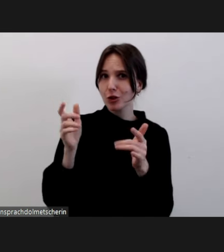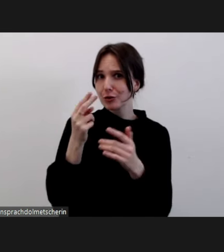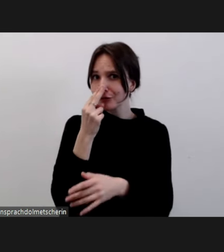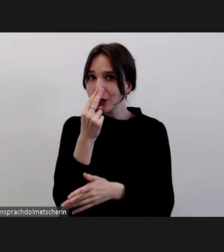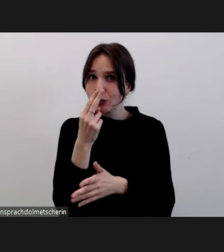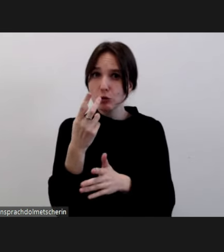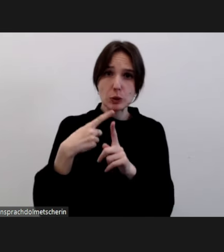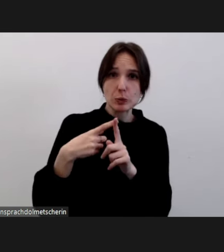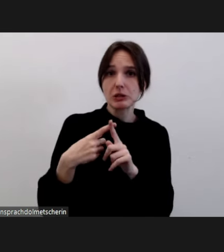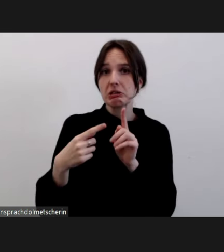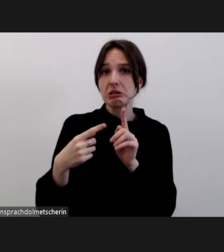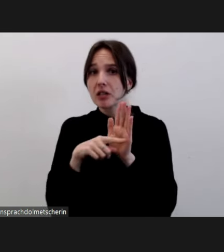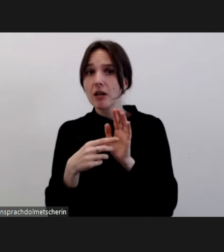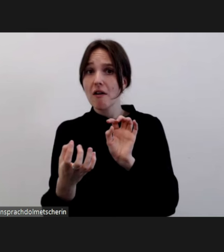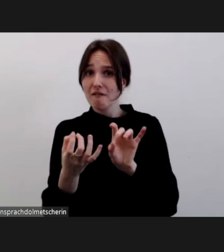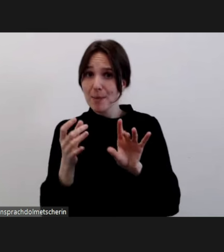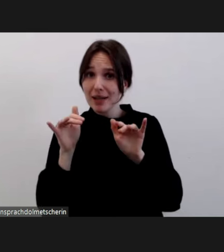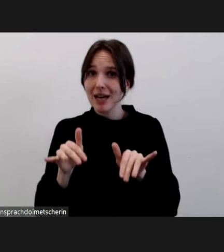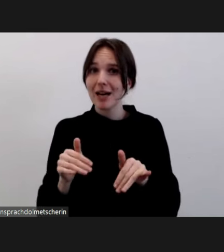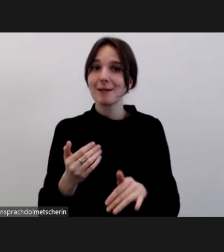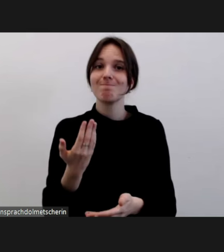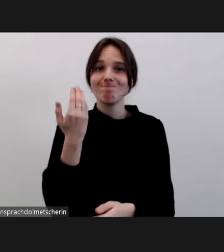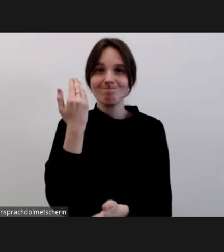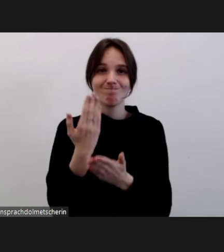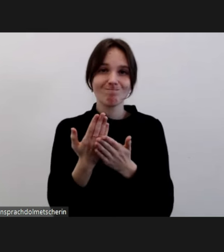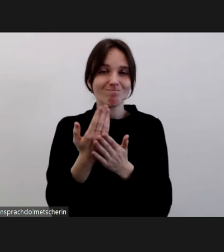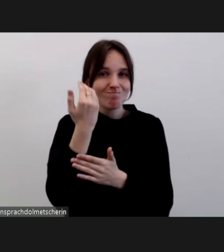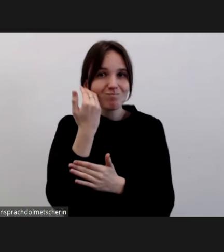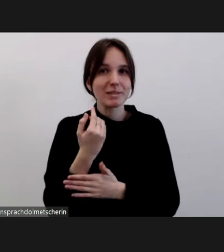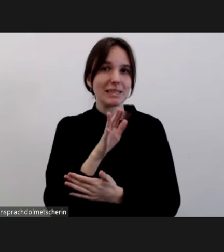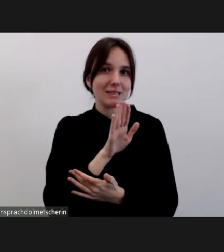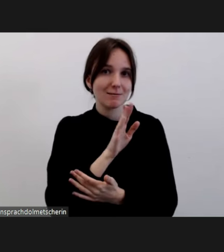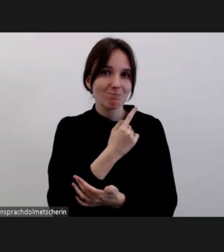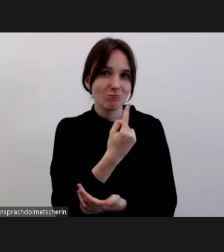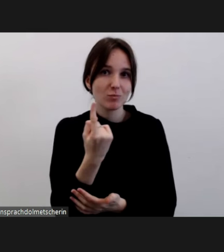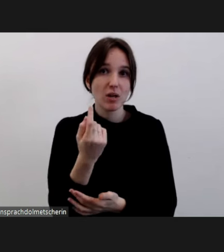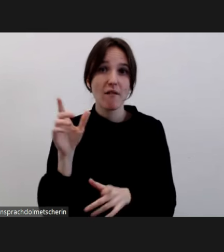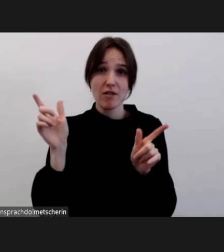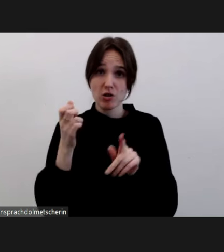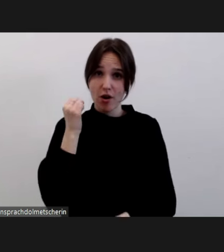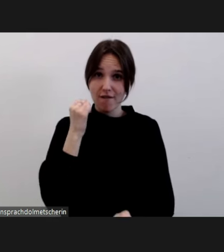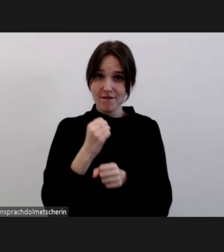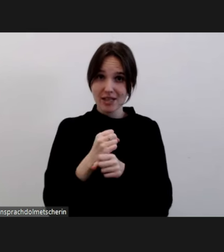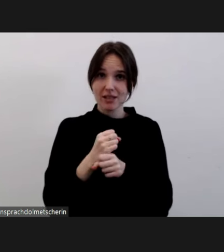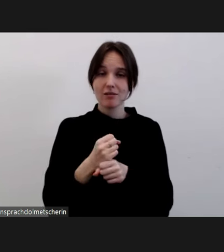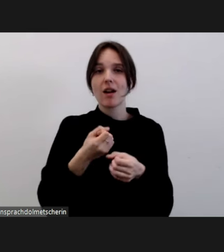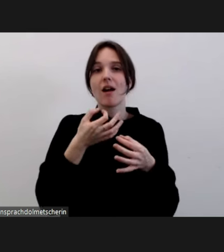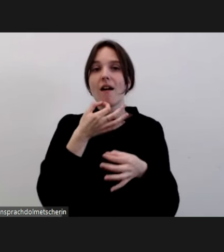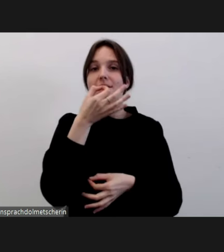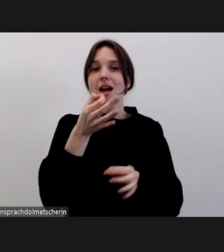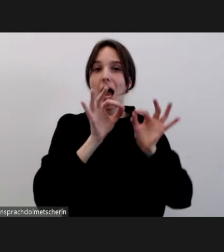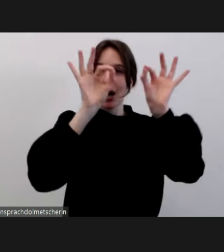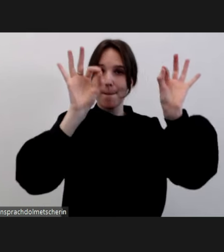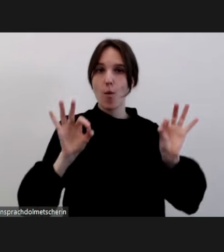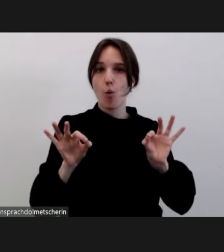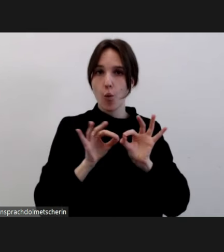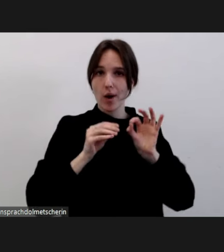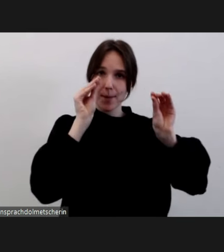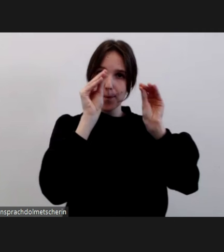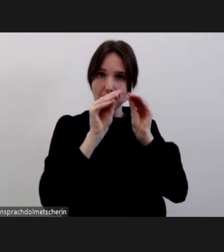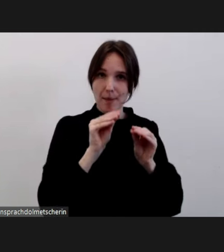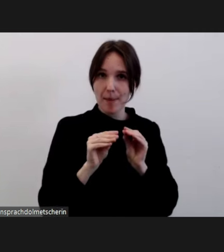Fragebogen auszufüllen und erlauben uns im Nachgang zu der Veranstaltung per E-Mail um die Beantwortung der anonymen